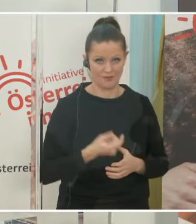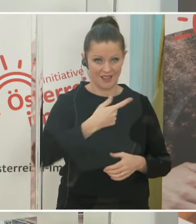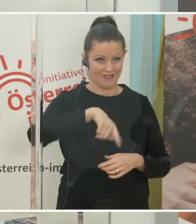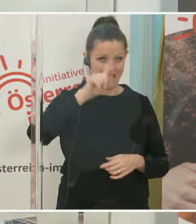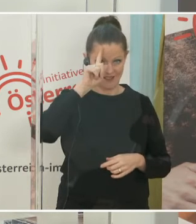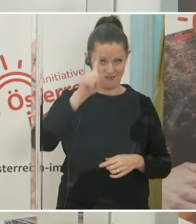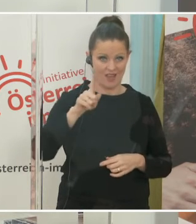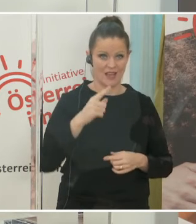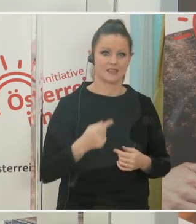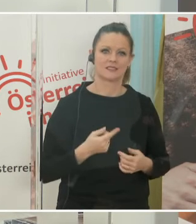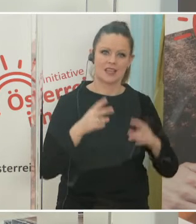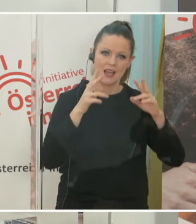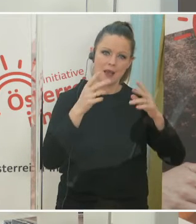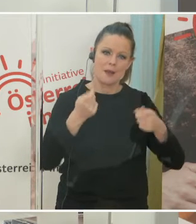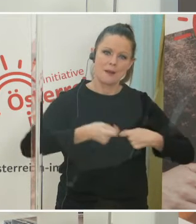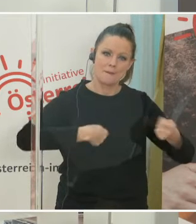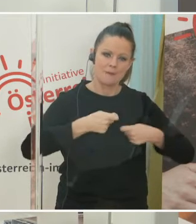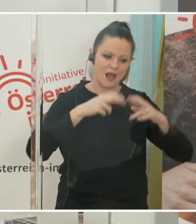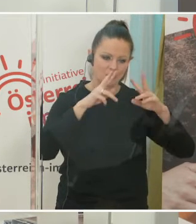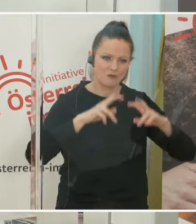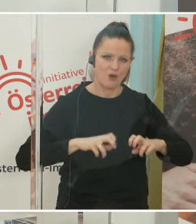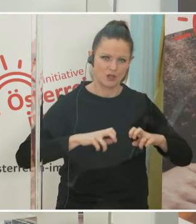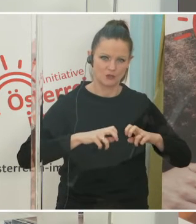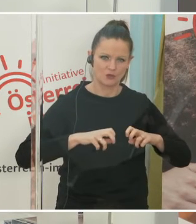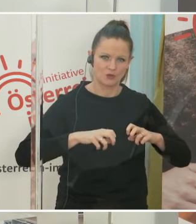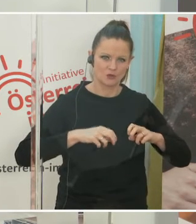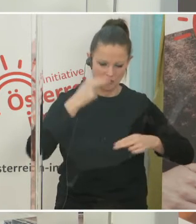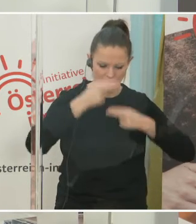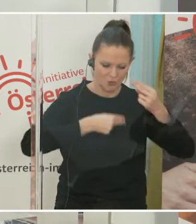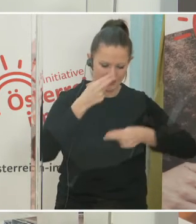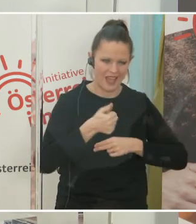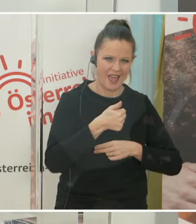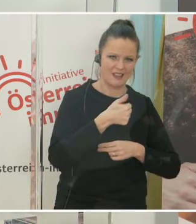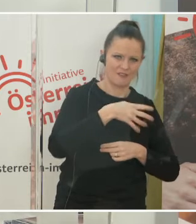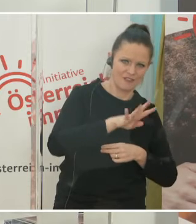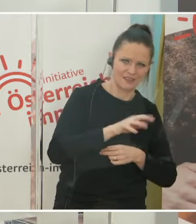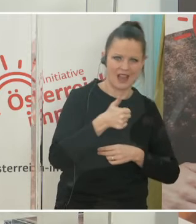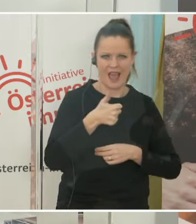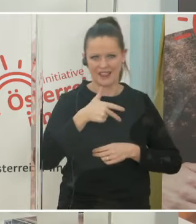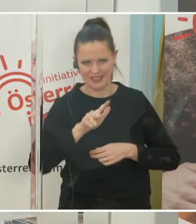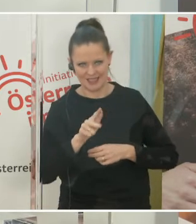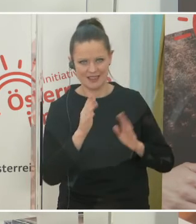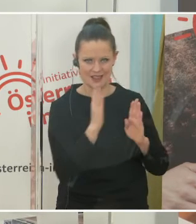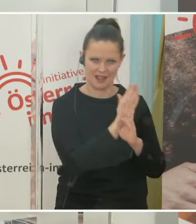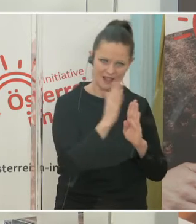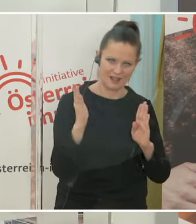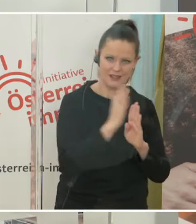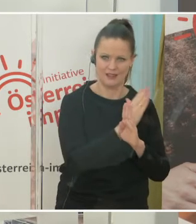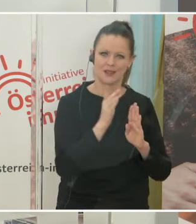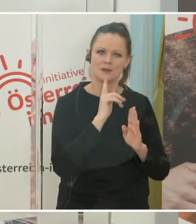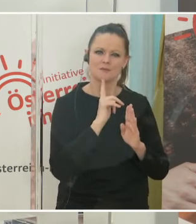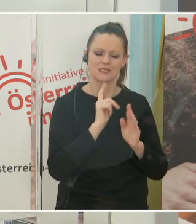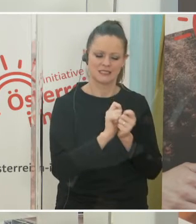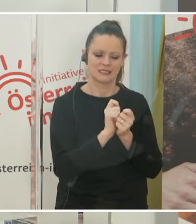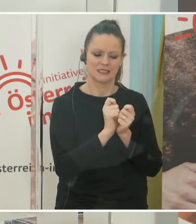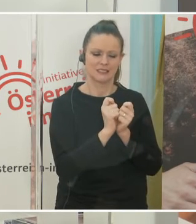Marktforschungsuntersuchungen, dass derzeit etwa ein Viertel bis ein Drittel der Bevölkerung, das hat sich in den letzten Wochen bereits ein